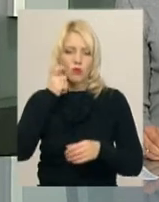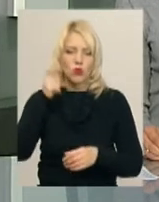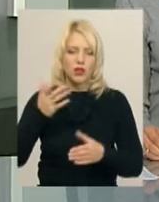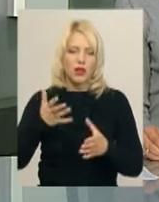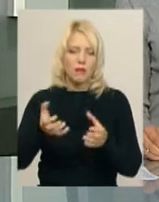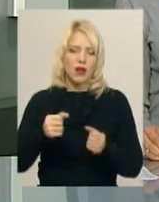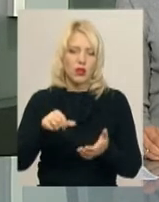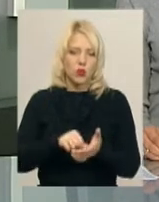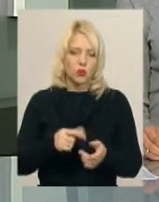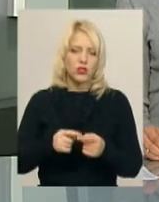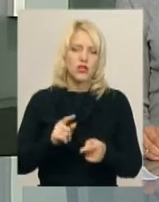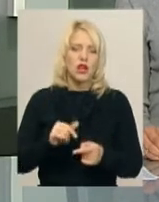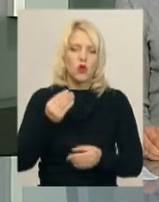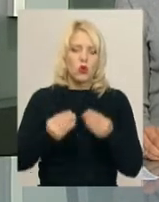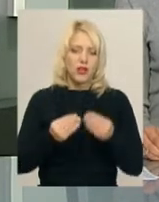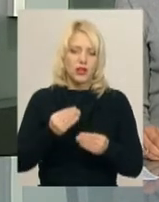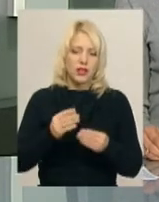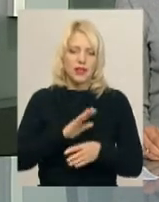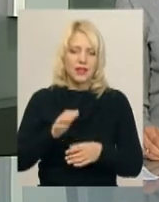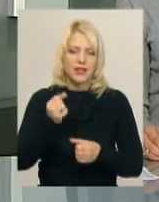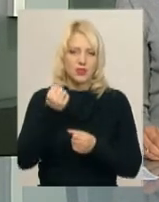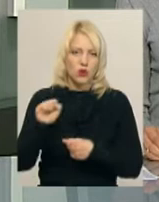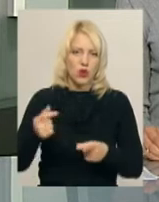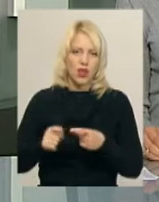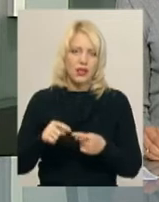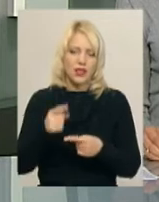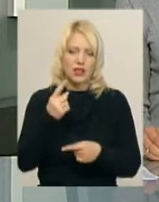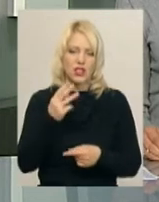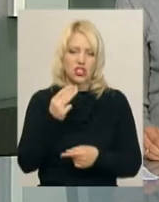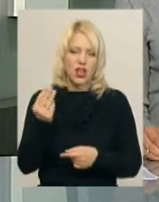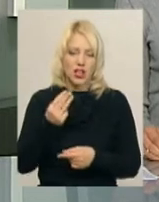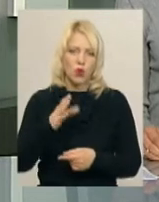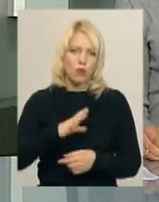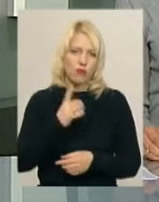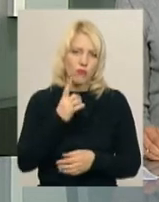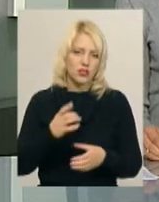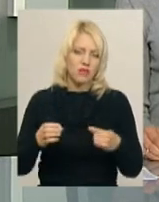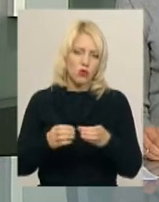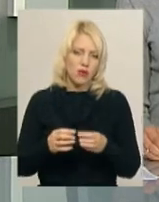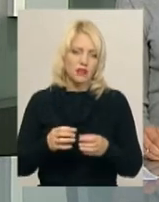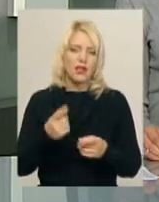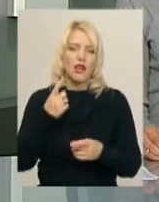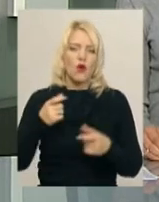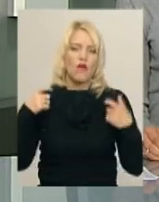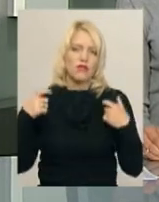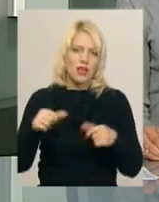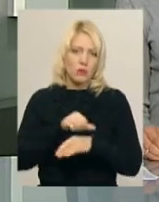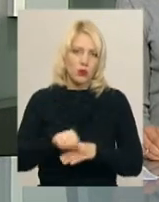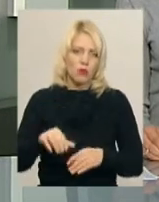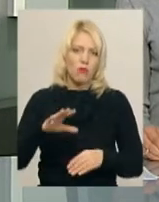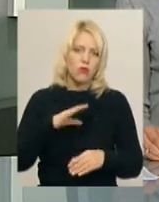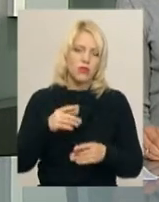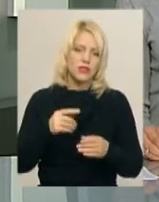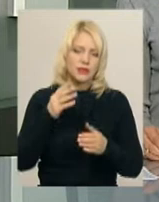участь у Іграх Нескорених. Віктор Шенкорук у команді був єдиним хмельничанином та офіцером-прикордонником. Спеціалізується